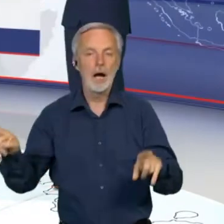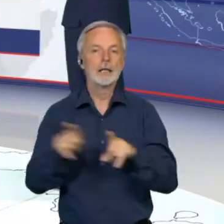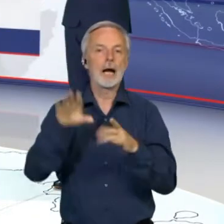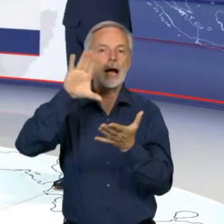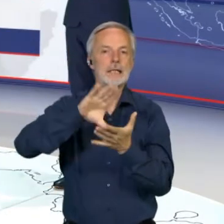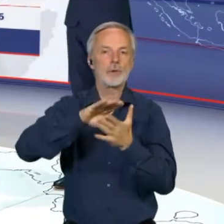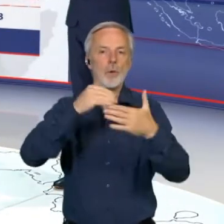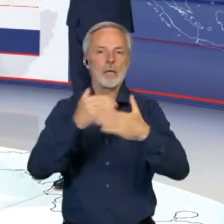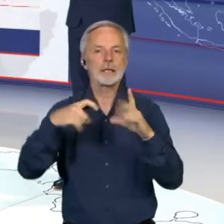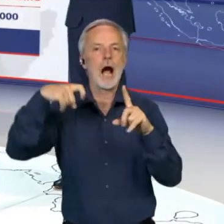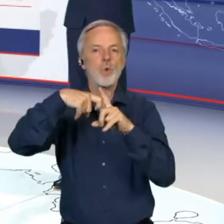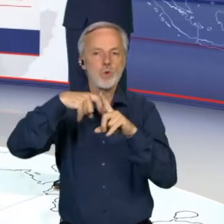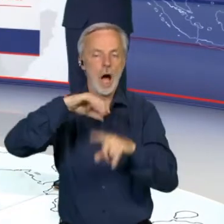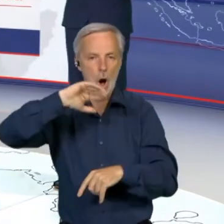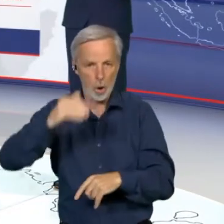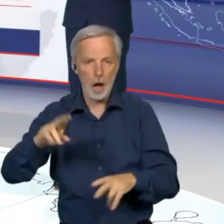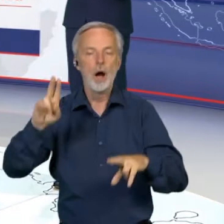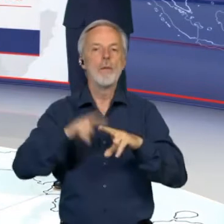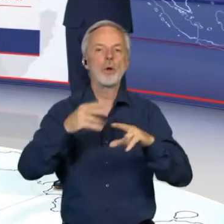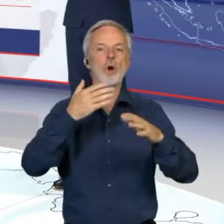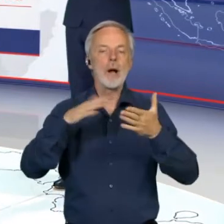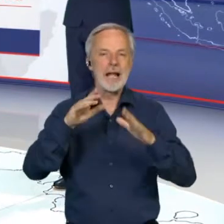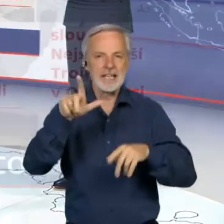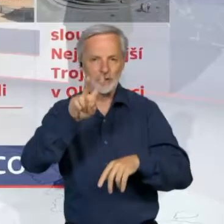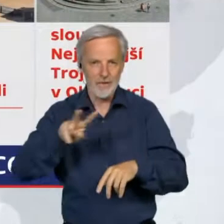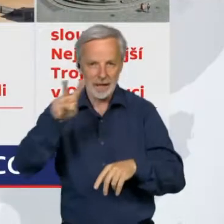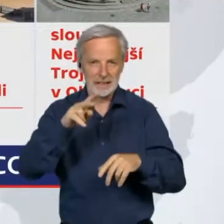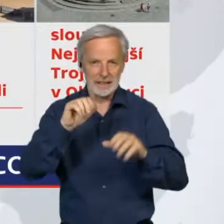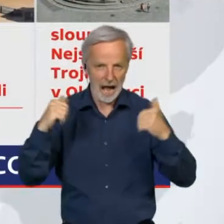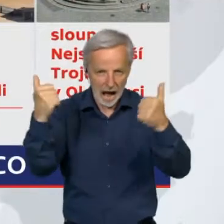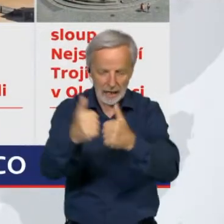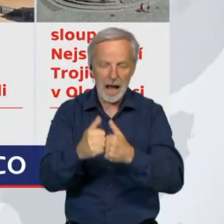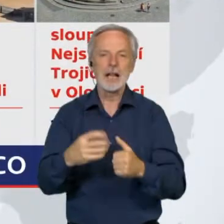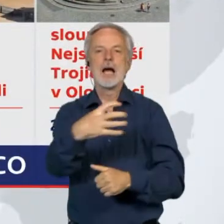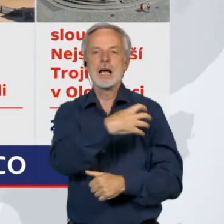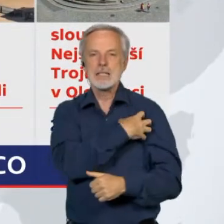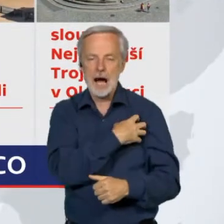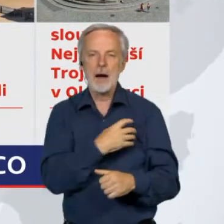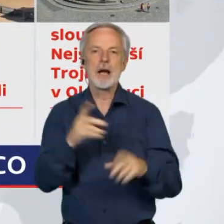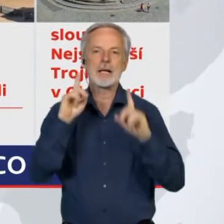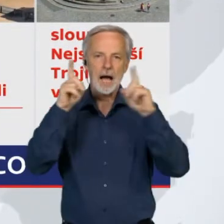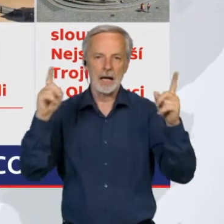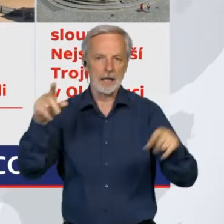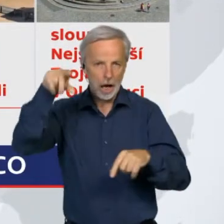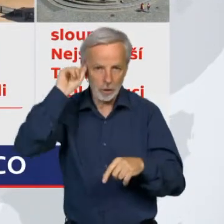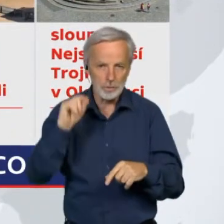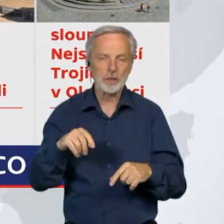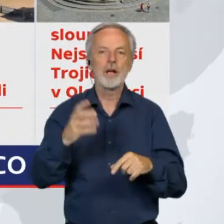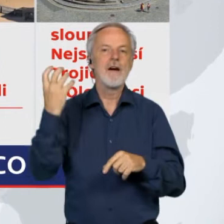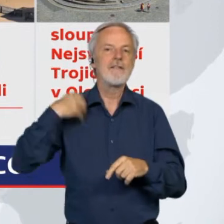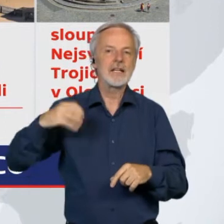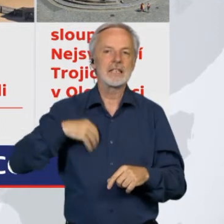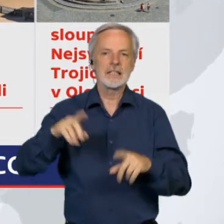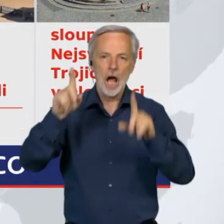jádro Kutné hory. Postupně přibyly lednicko-valtický areál, zámek a zahrady v Kroměříži. Jeho česká vez Holašovice,